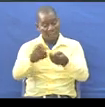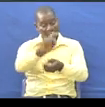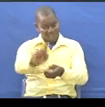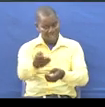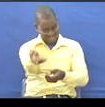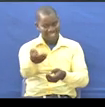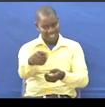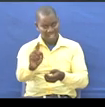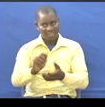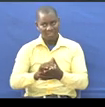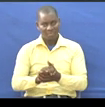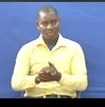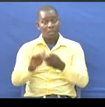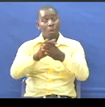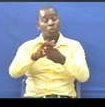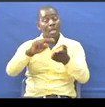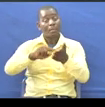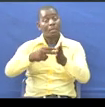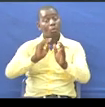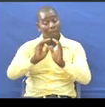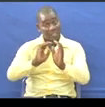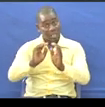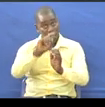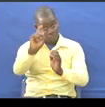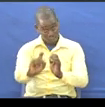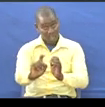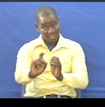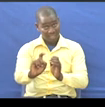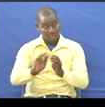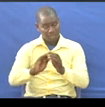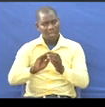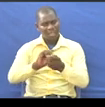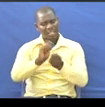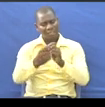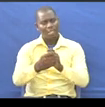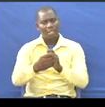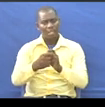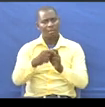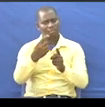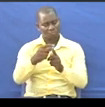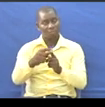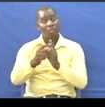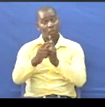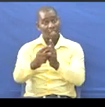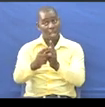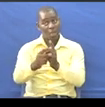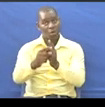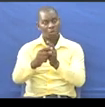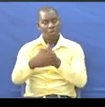Kwa Kutumia Mbinu Ya Mawasiriano Tafsiri Matini Fuatayo Kwa Lura Ya